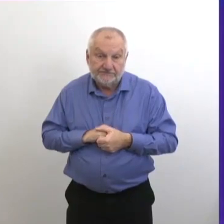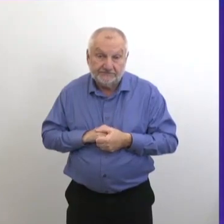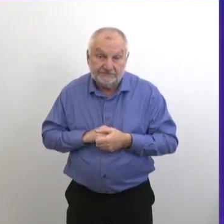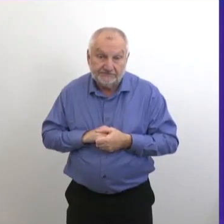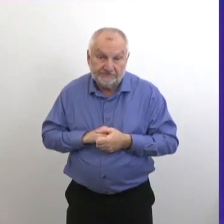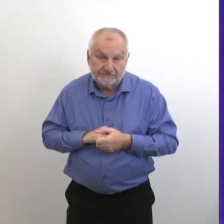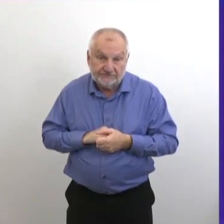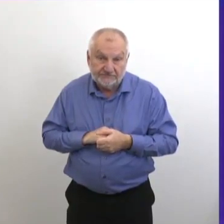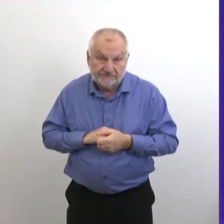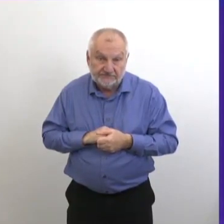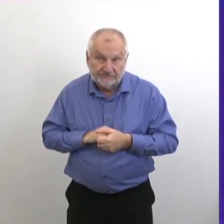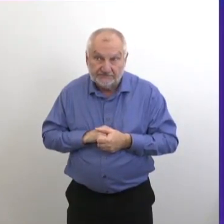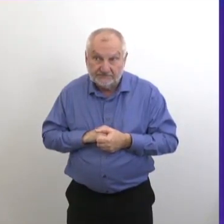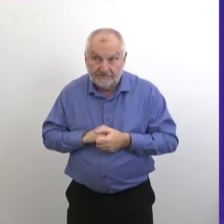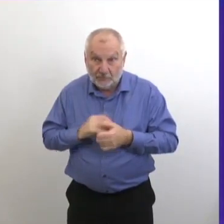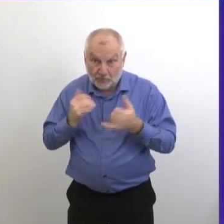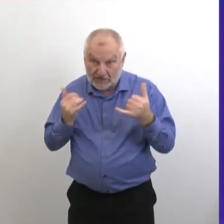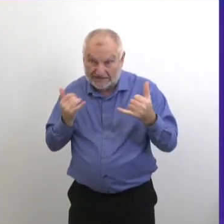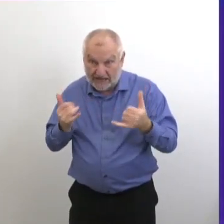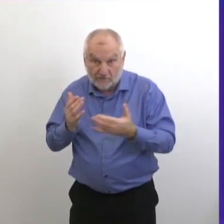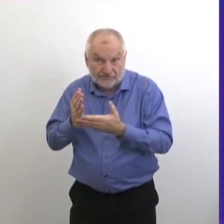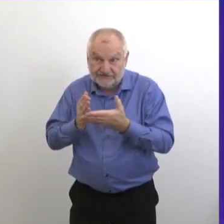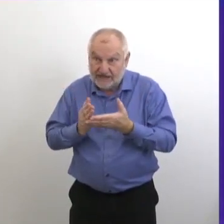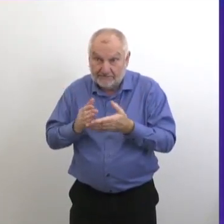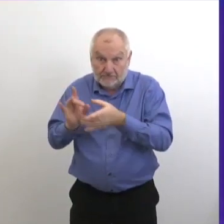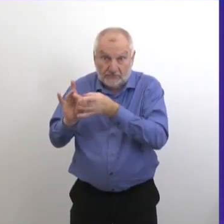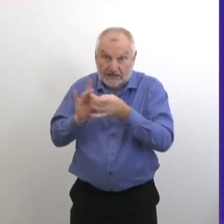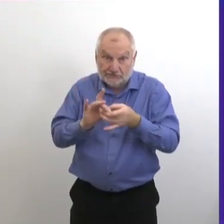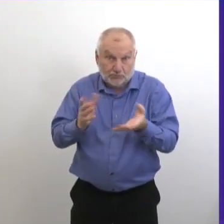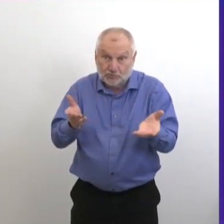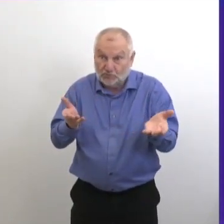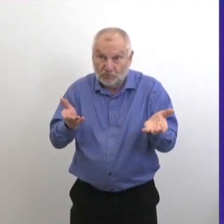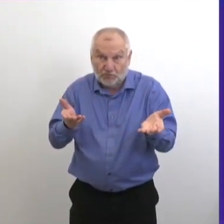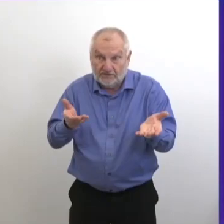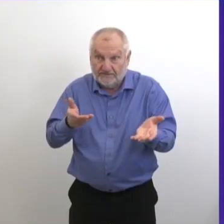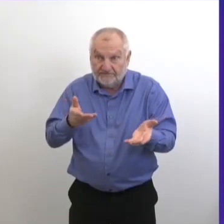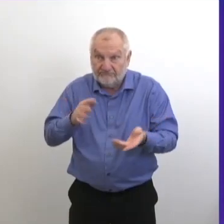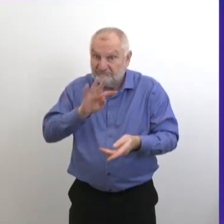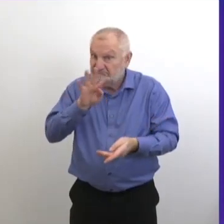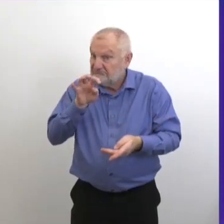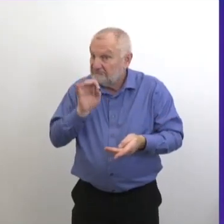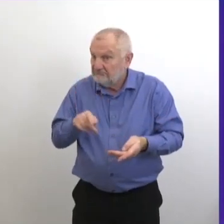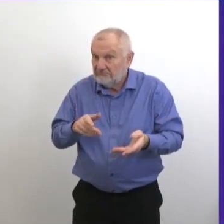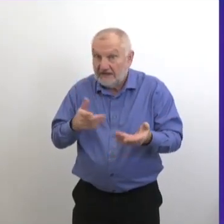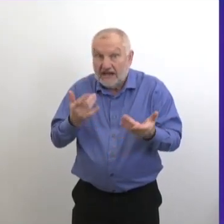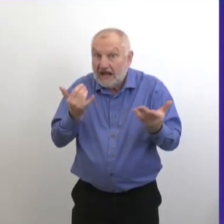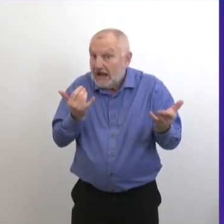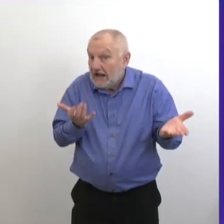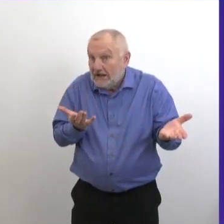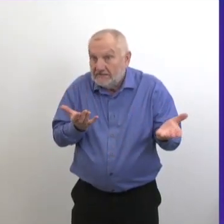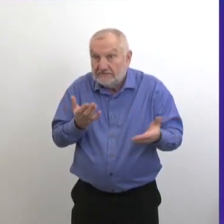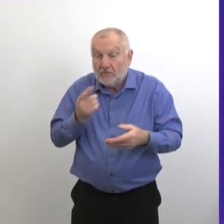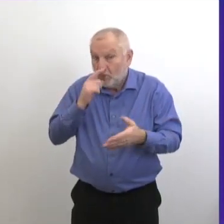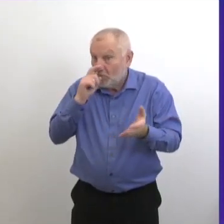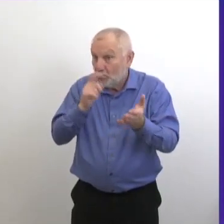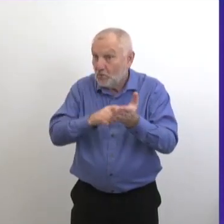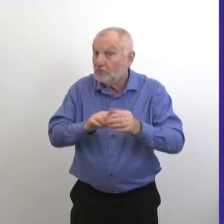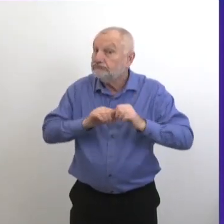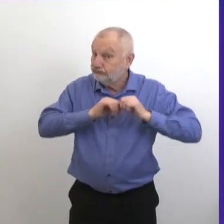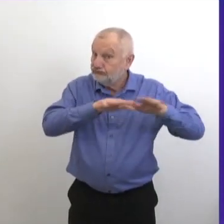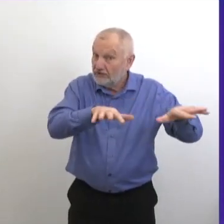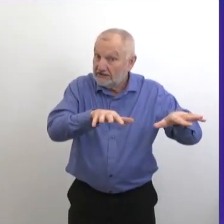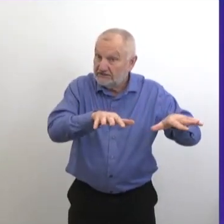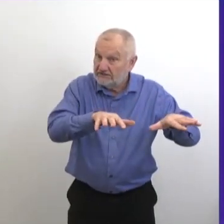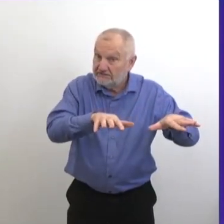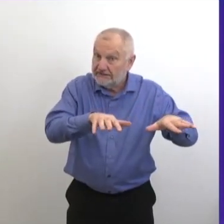et on voit aussi des cas qu'on n'arrive pas à lier épidémiologiquement. Donc, c'est ce qu'on appelle de la transmission communautaire. Certainement,